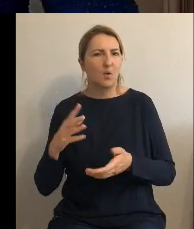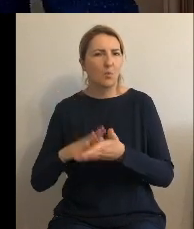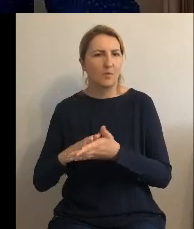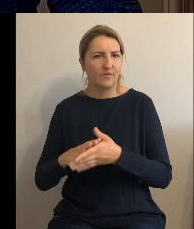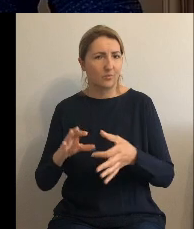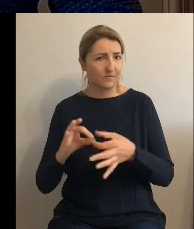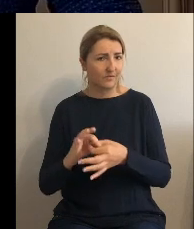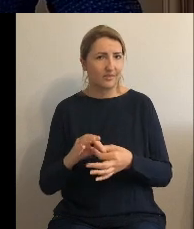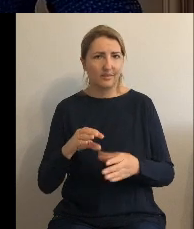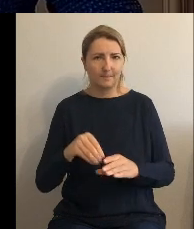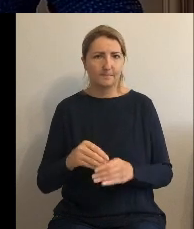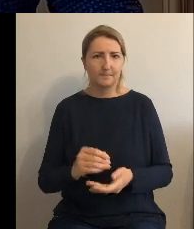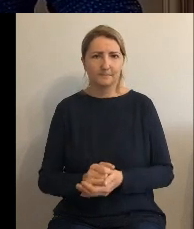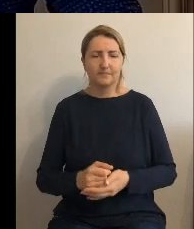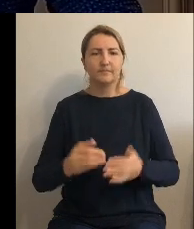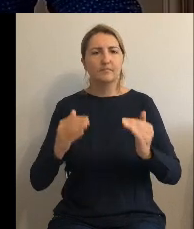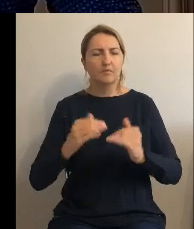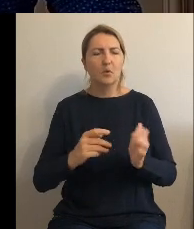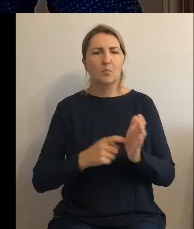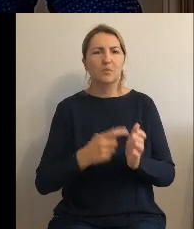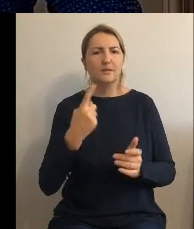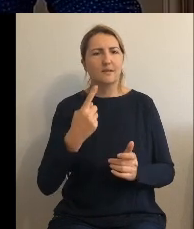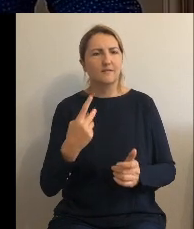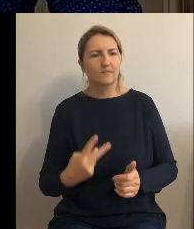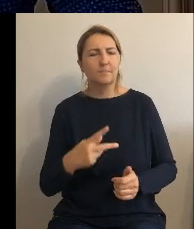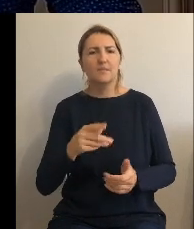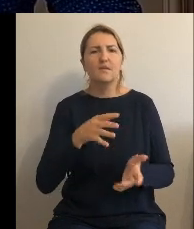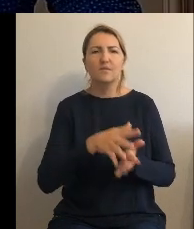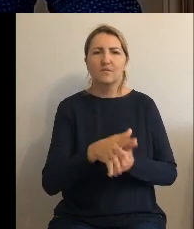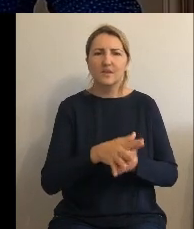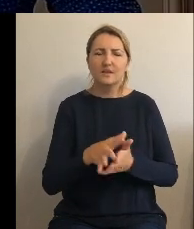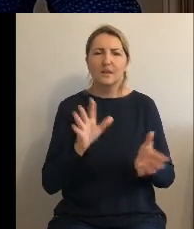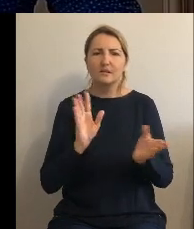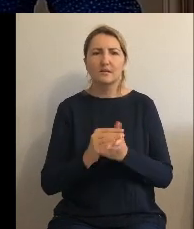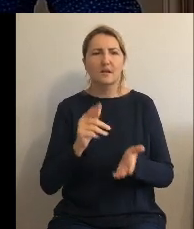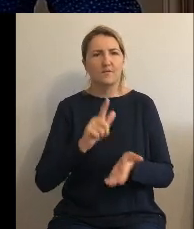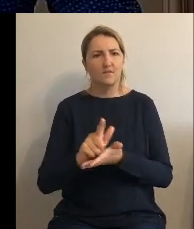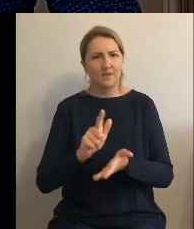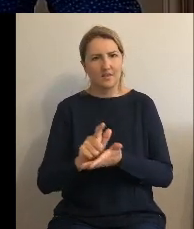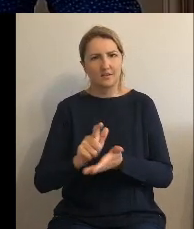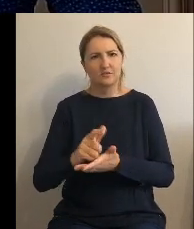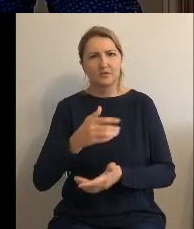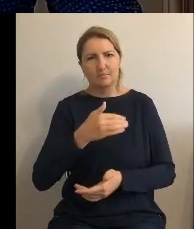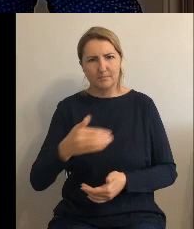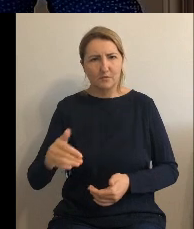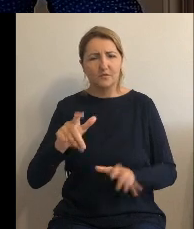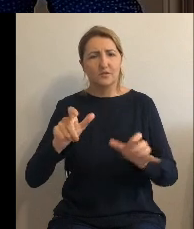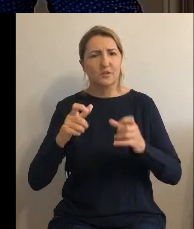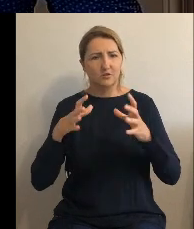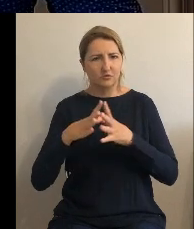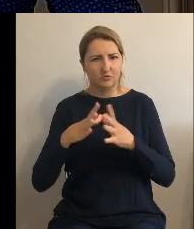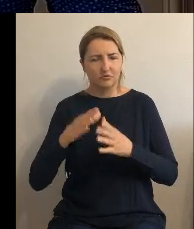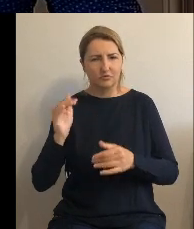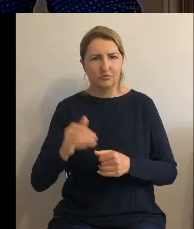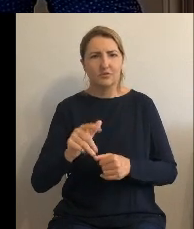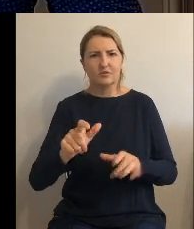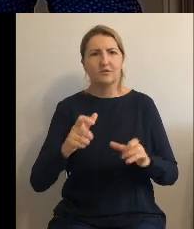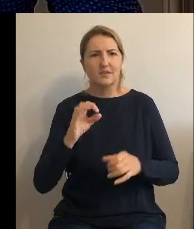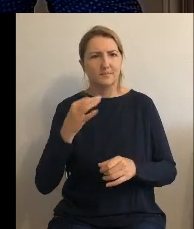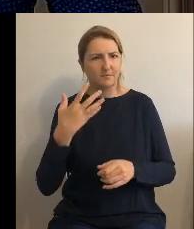Punkt 1. 2. Wydatki majątkowe w wysokości 12 710 775,23 zł.